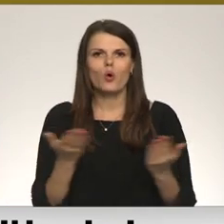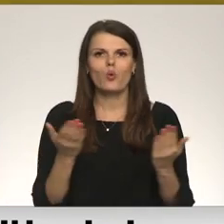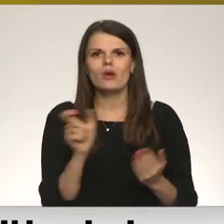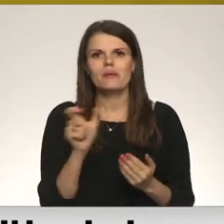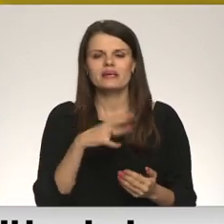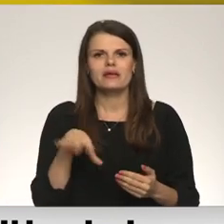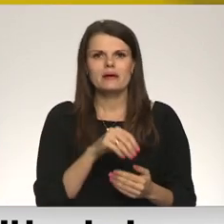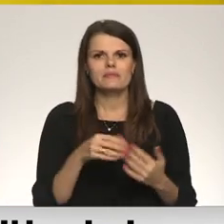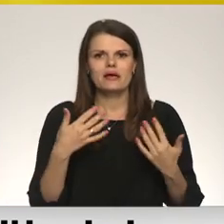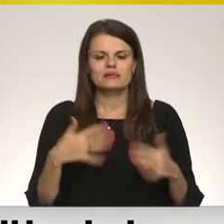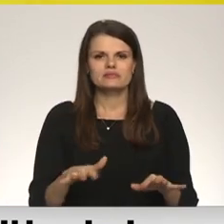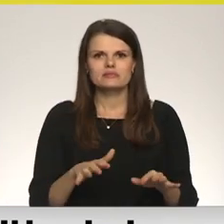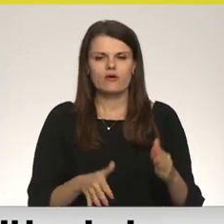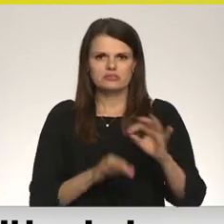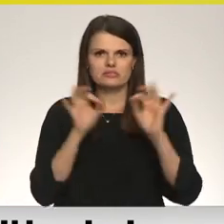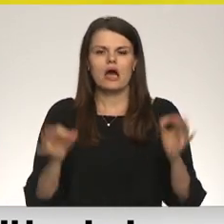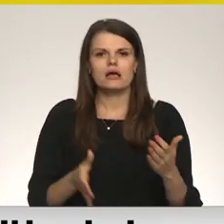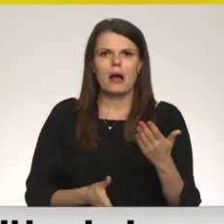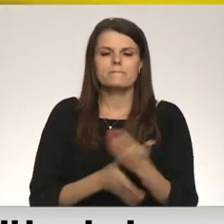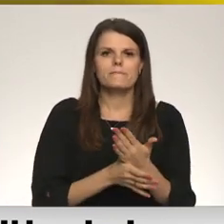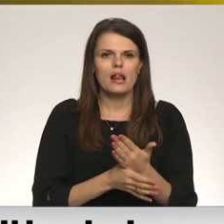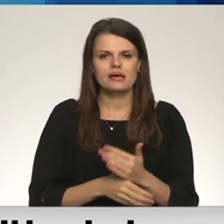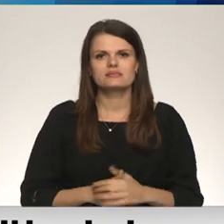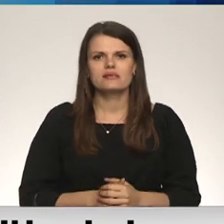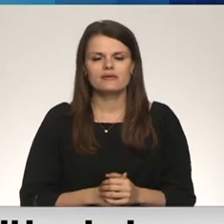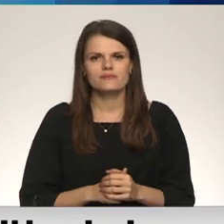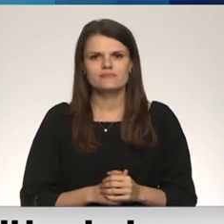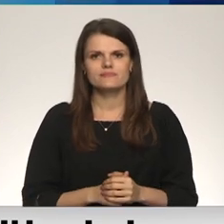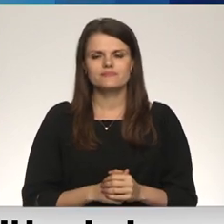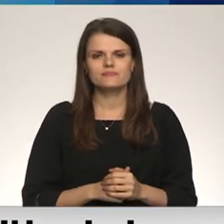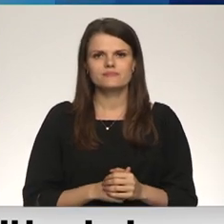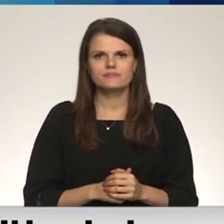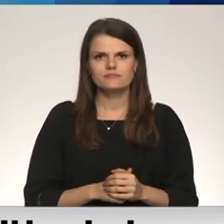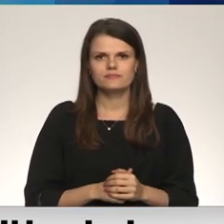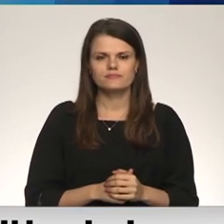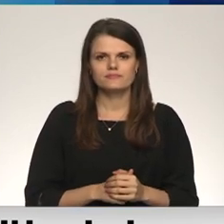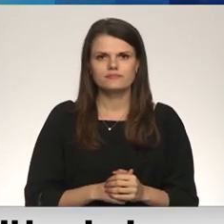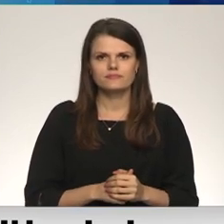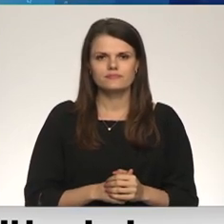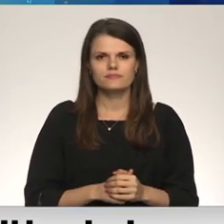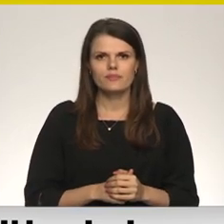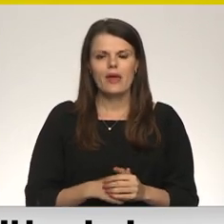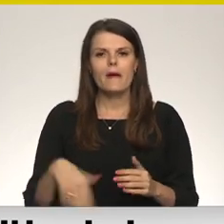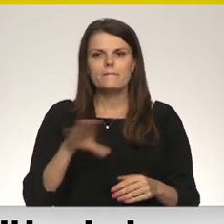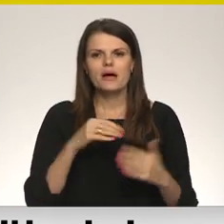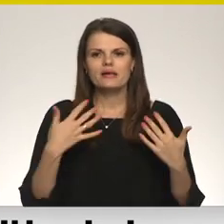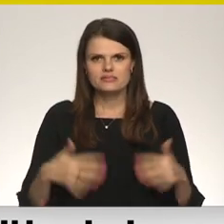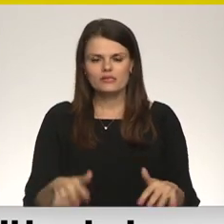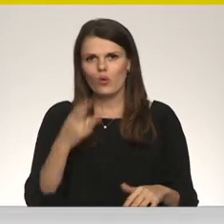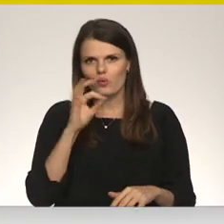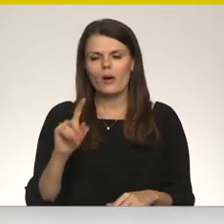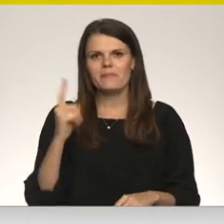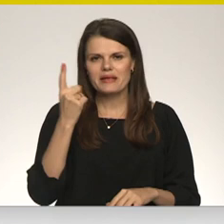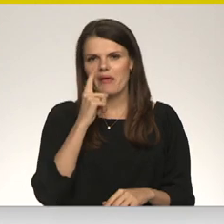jau esam iestājušies ar šo palīdzību, ka tā ir pārvērst no pirmiem ziedojumiem uz šo praktisko krāvas piegādāšanu? Mēs jau faktiski no